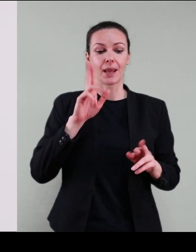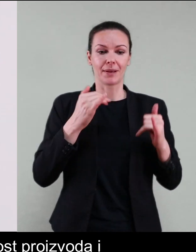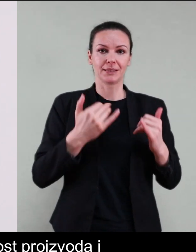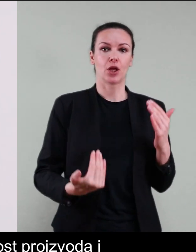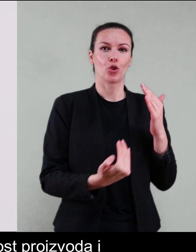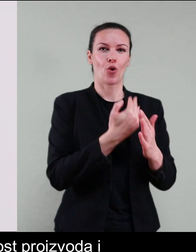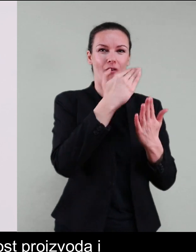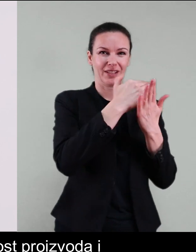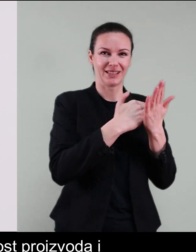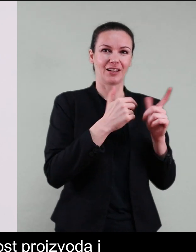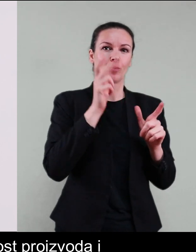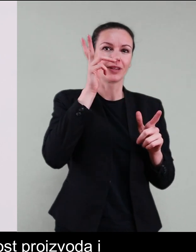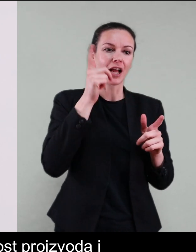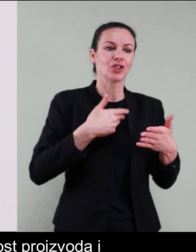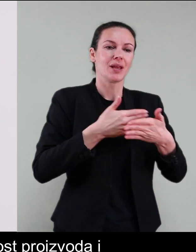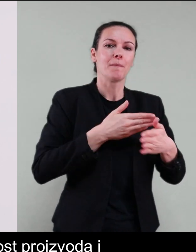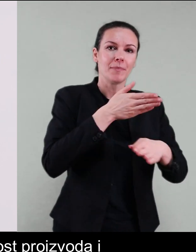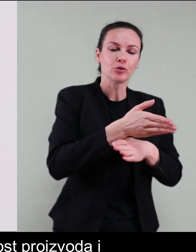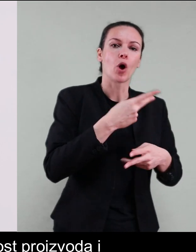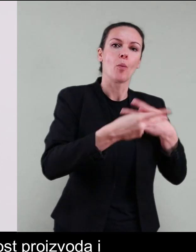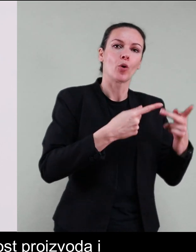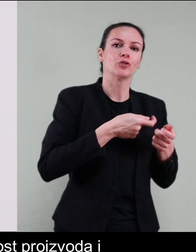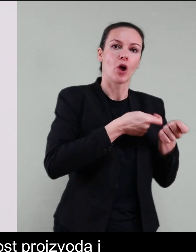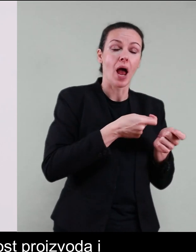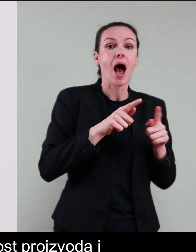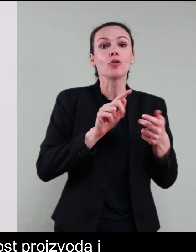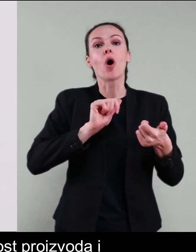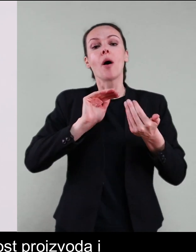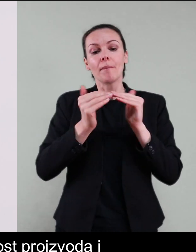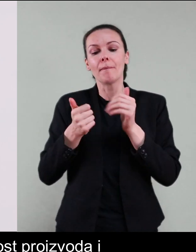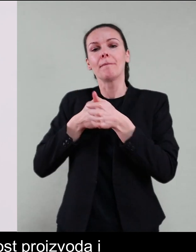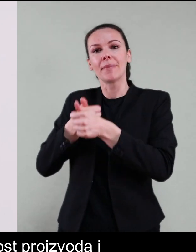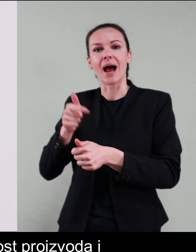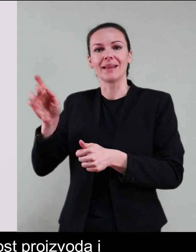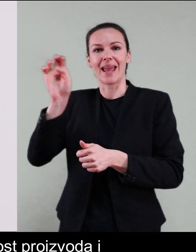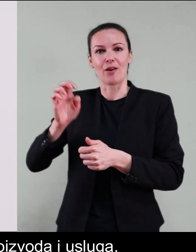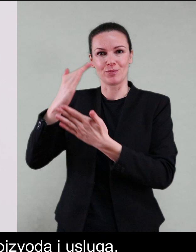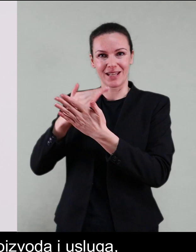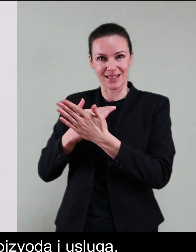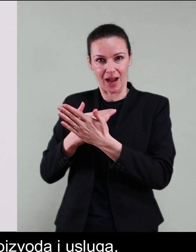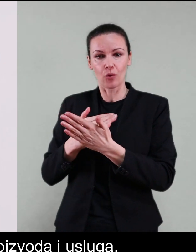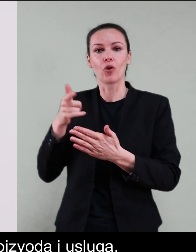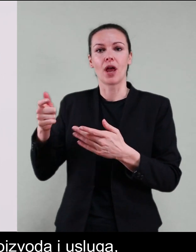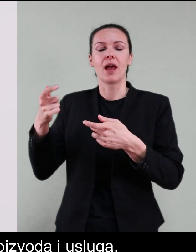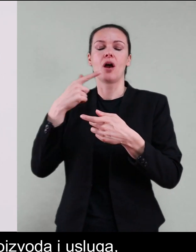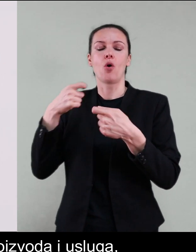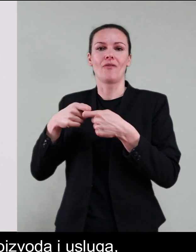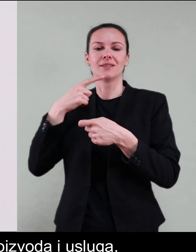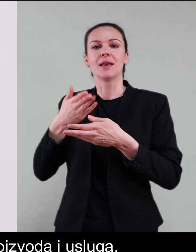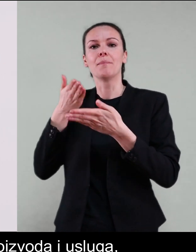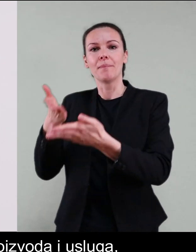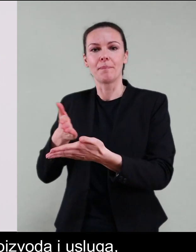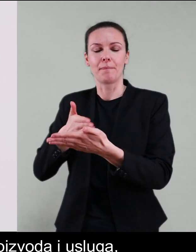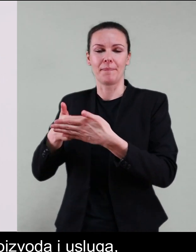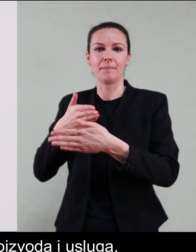Novi zakon o zahtjevima za pristupačnost proizvoda i usluga, usklađen s Europskim zakonom o pristupačnosti, uređuje zahtjeve u pogledu